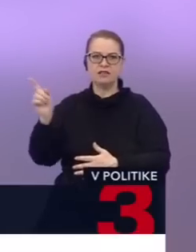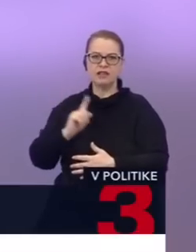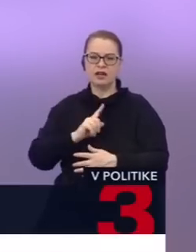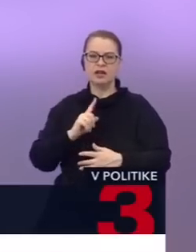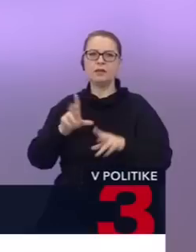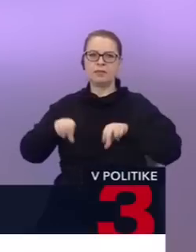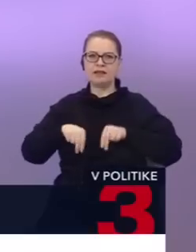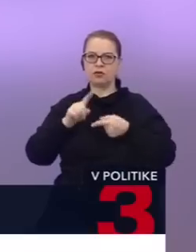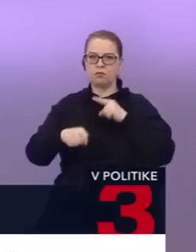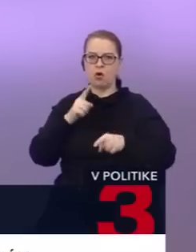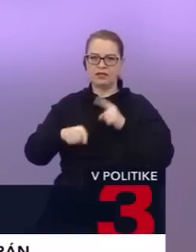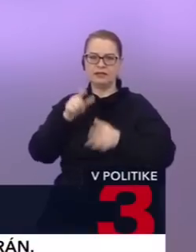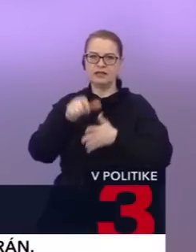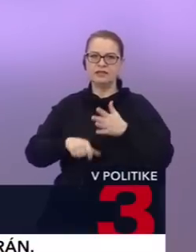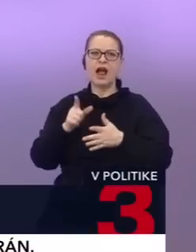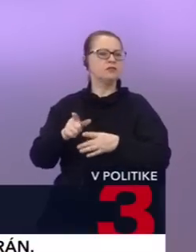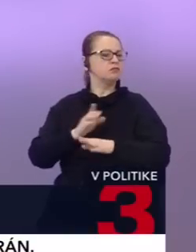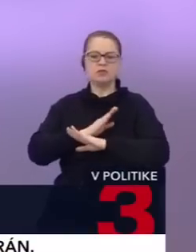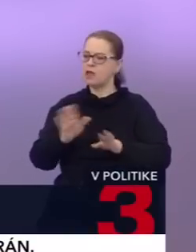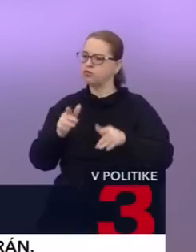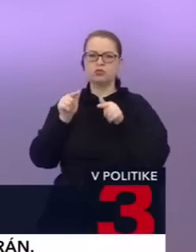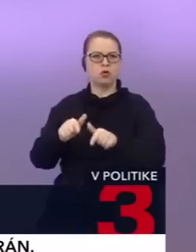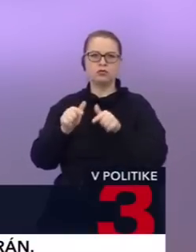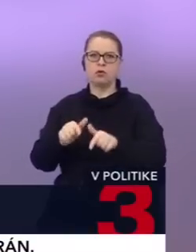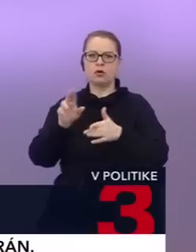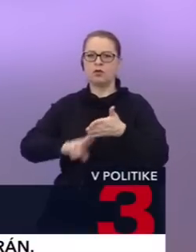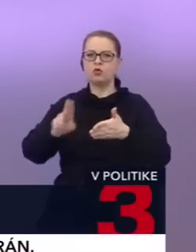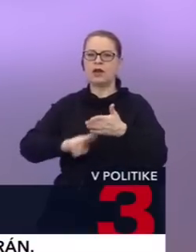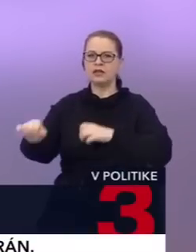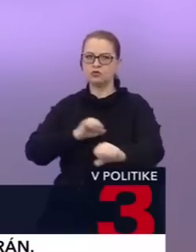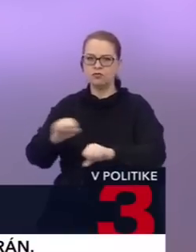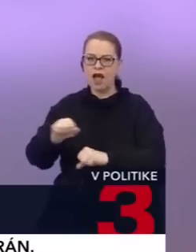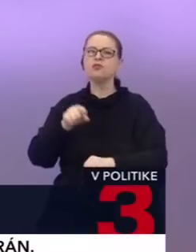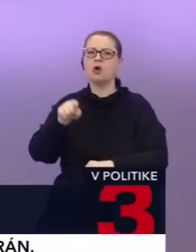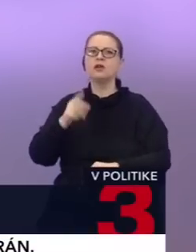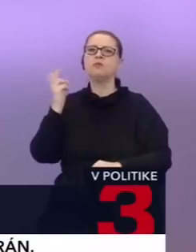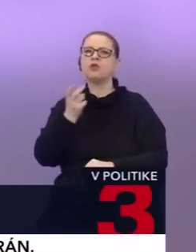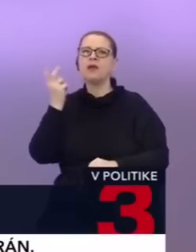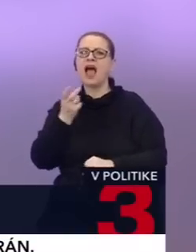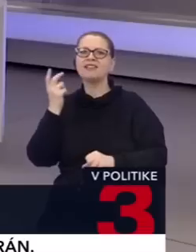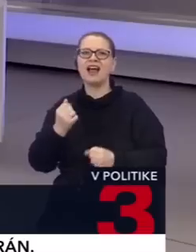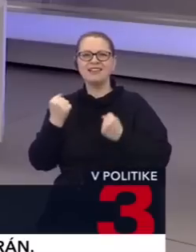strán, ktorí sú v parlamente, že by nepodporili túto úradnickú vládu, tak by sa je o mnoho ťažšie hľadala podpora na tie návrhy zákonov.